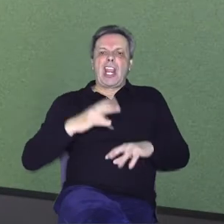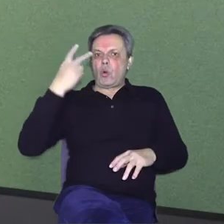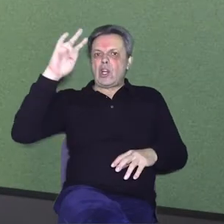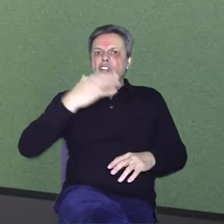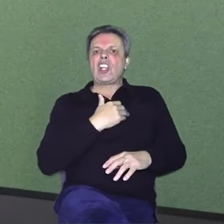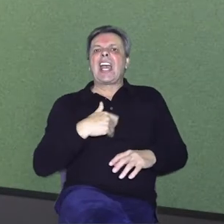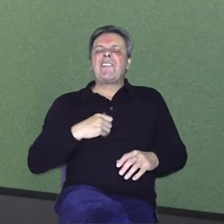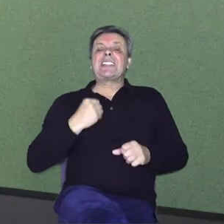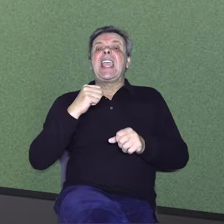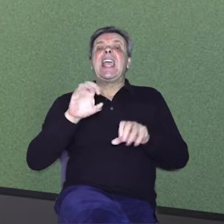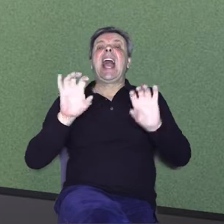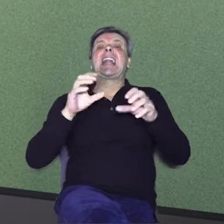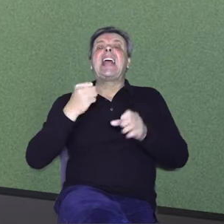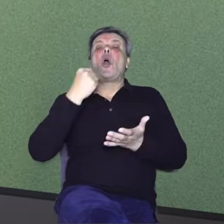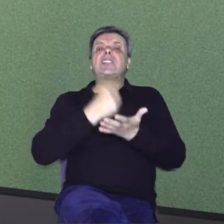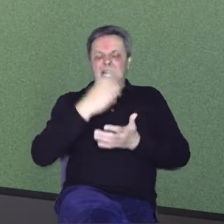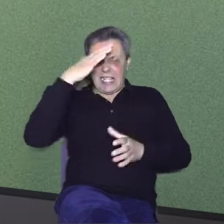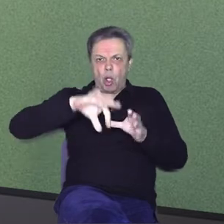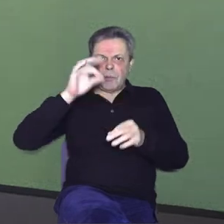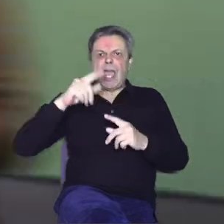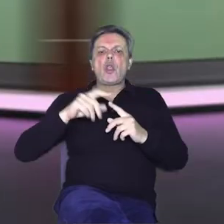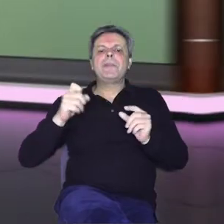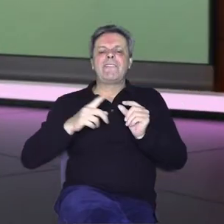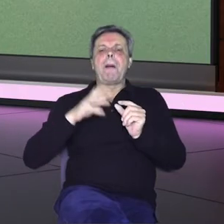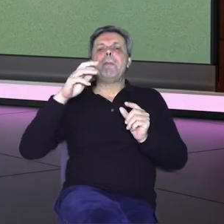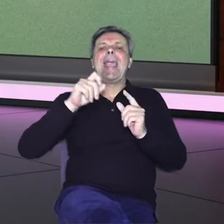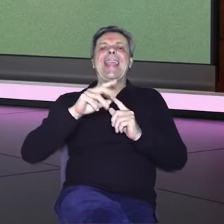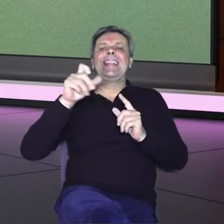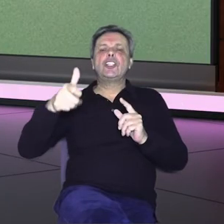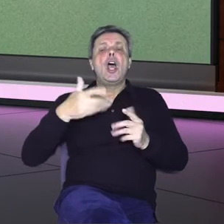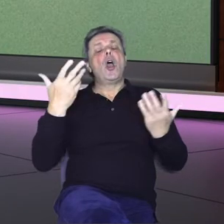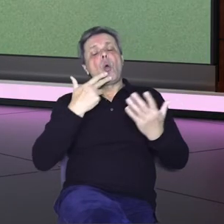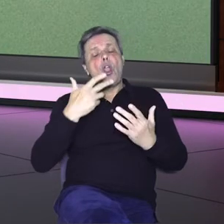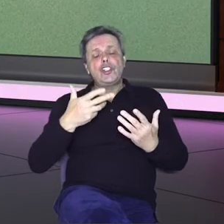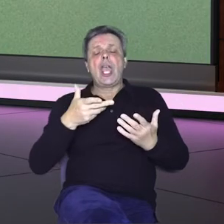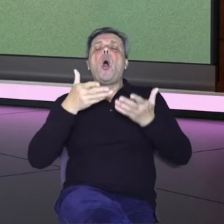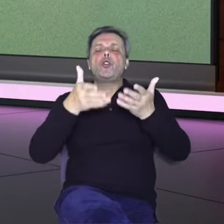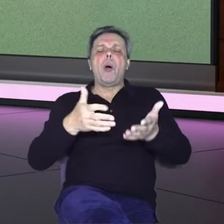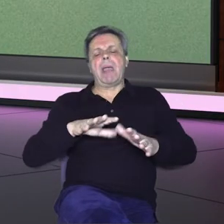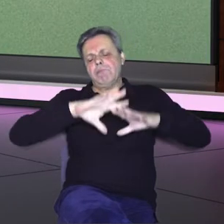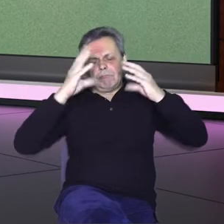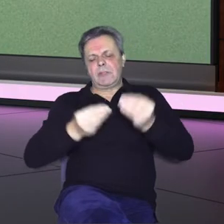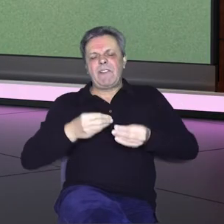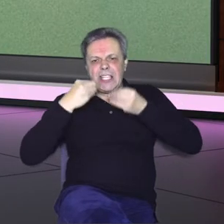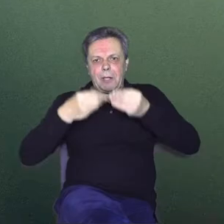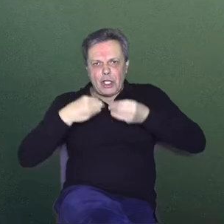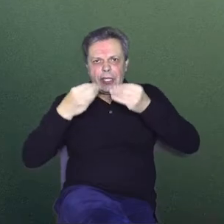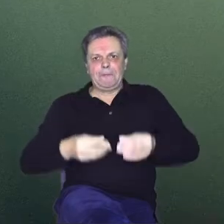inozemnih hrvatskih radiostanica osmislio je Tomislav Petrić, koji će nam o tome sve ispričati.